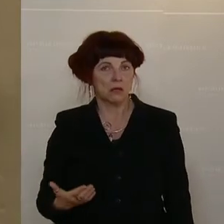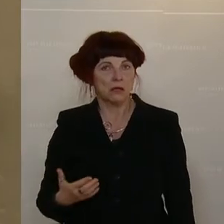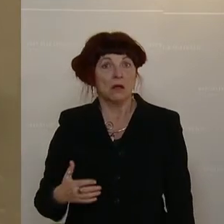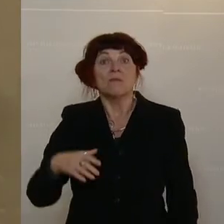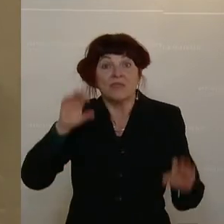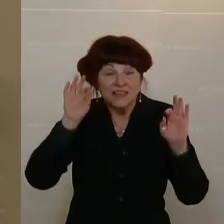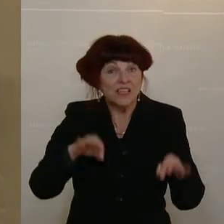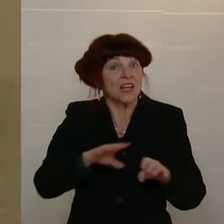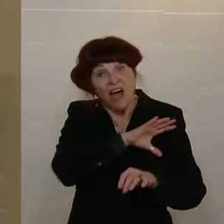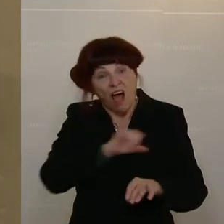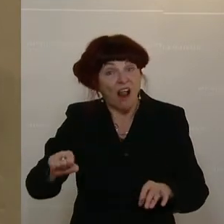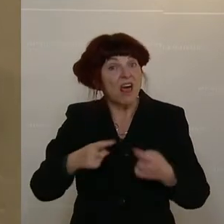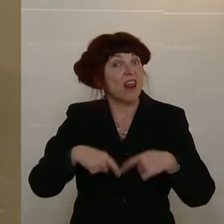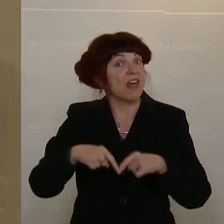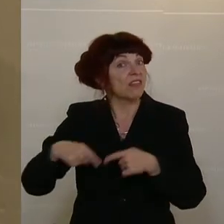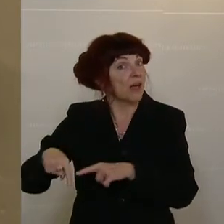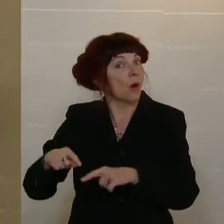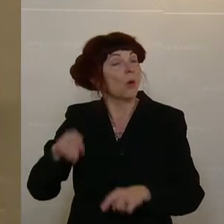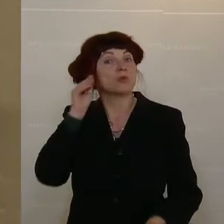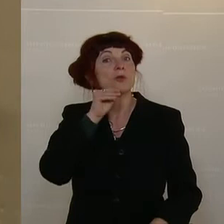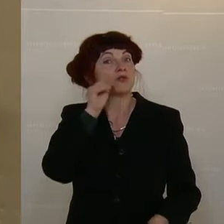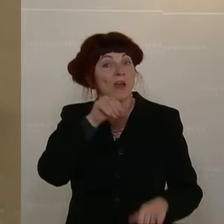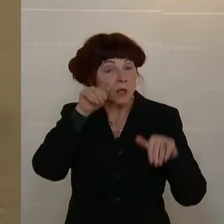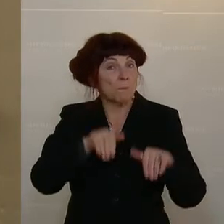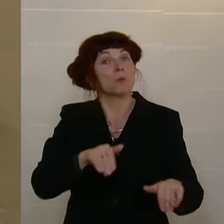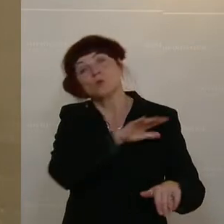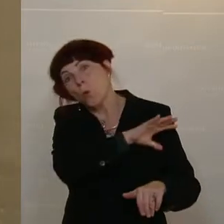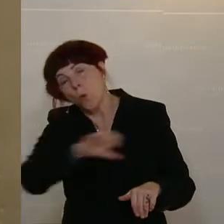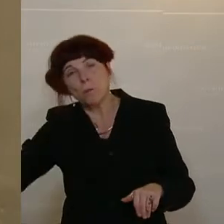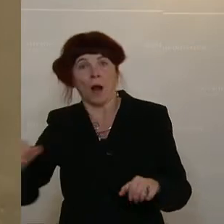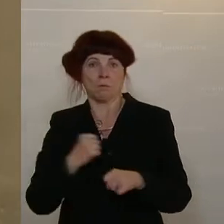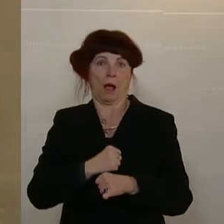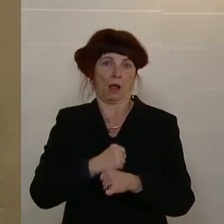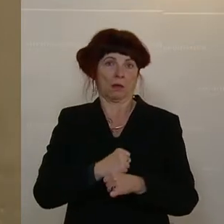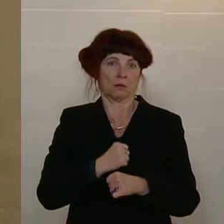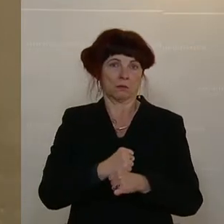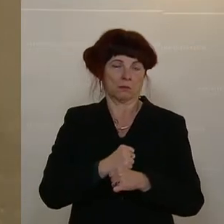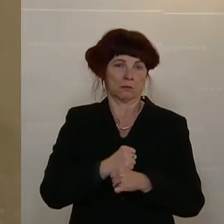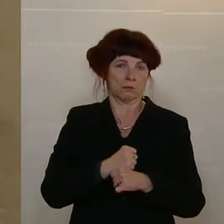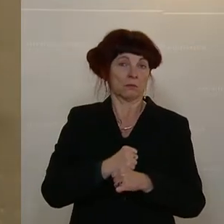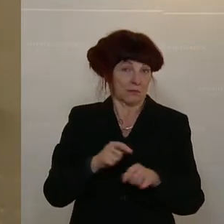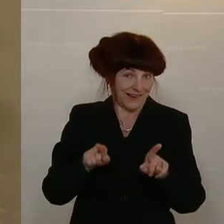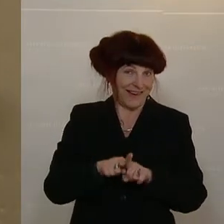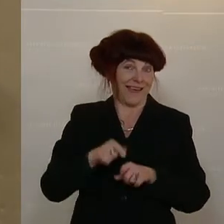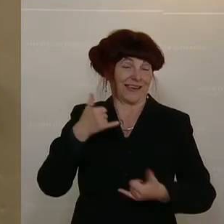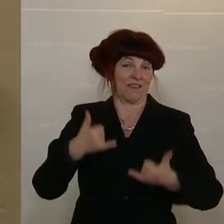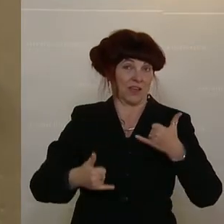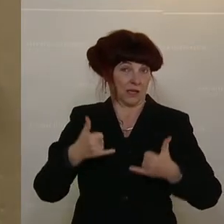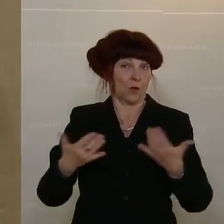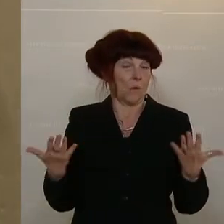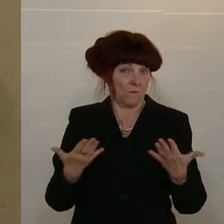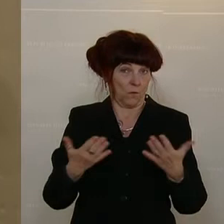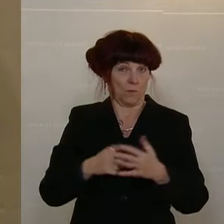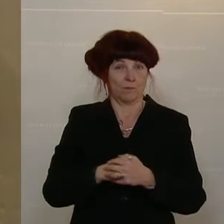auch überall. Und die Kritik muss überall gleichgewichtig ankommen, dort, wo sie auch geübt wird.